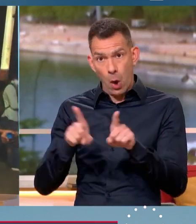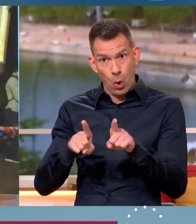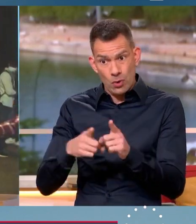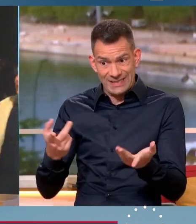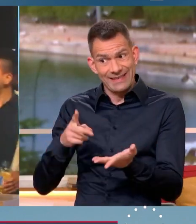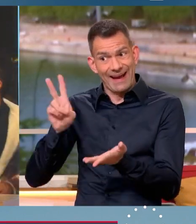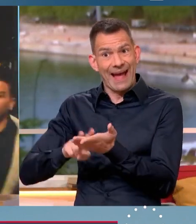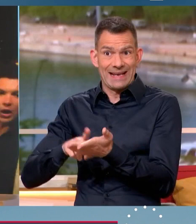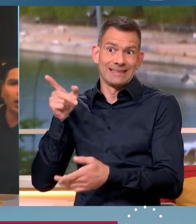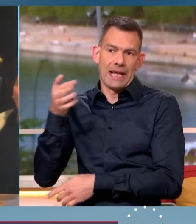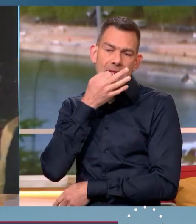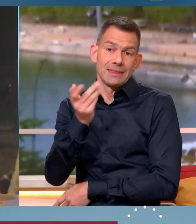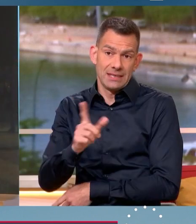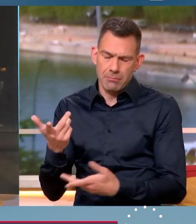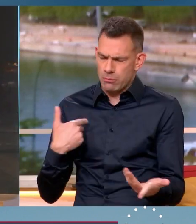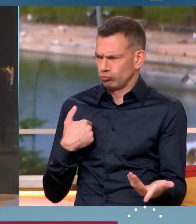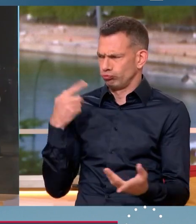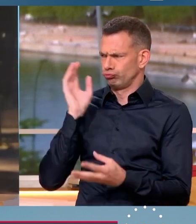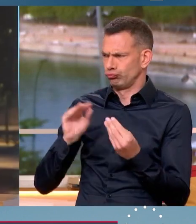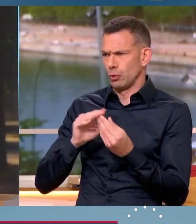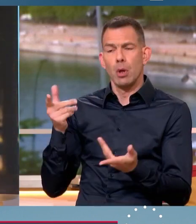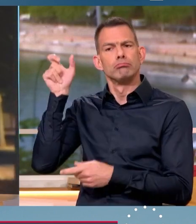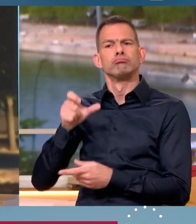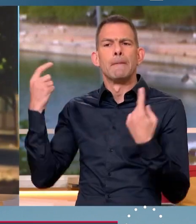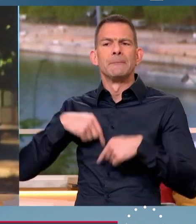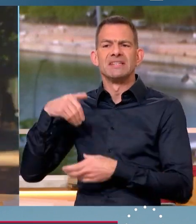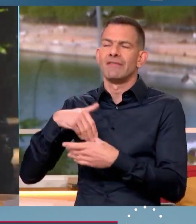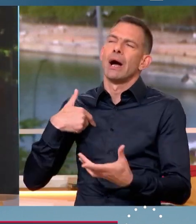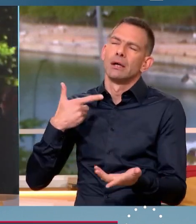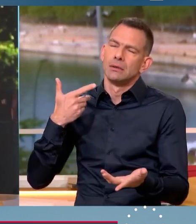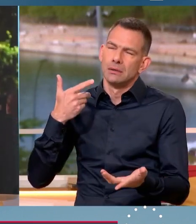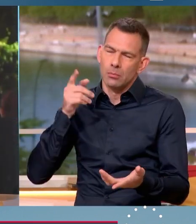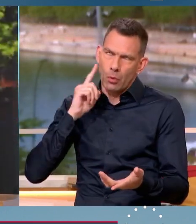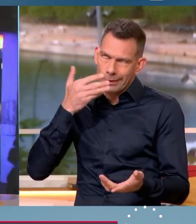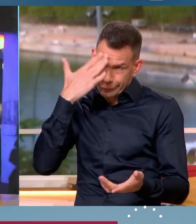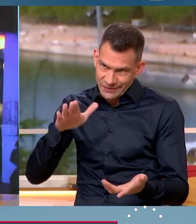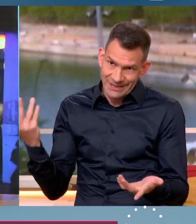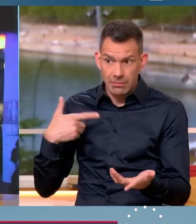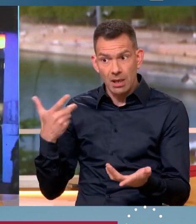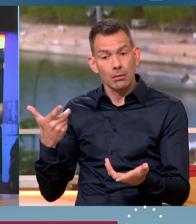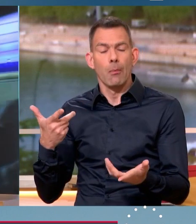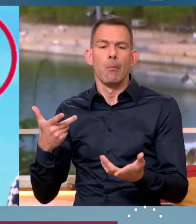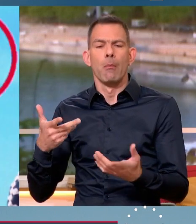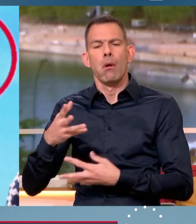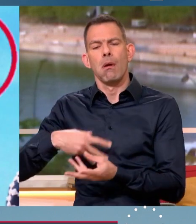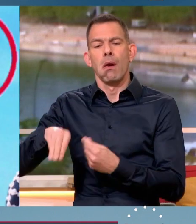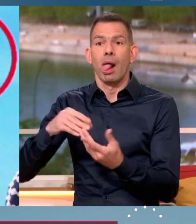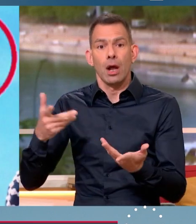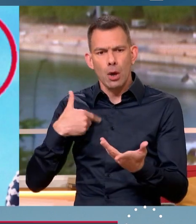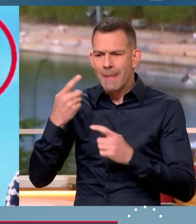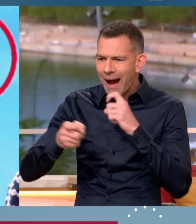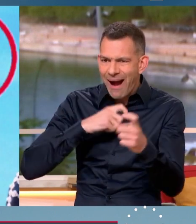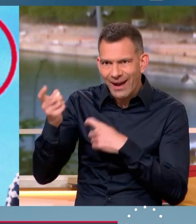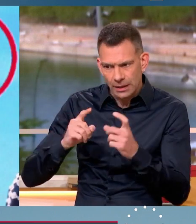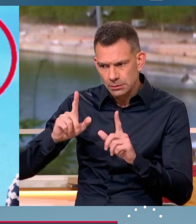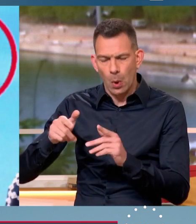occultée. Je me demande pourquoi le ministre de l'Intérieur, je connais la réponse, pourquoi on veut occulter le fait qu'il y eu des agressions,